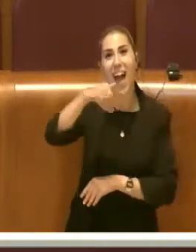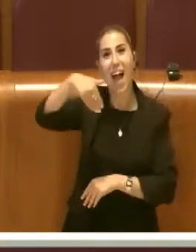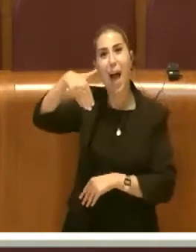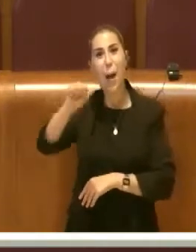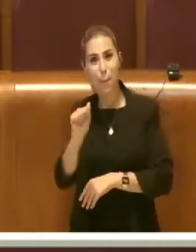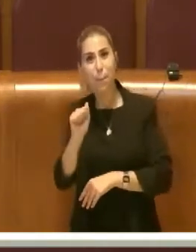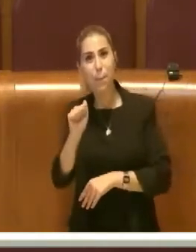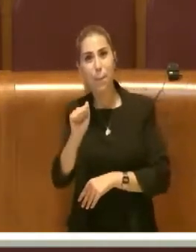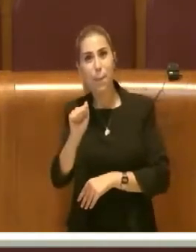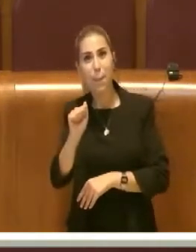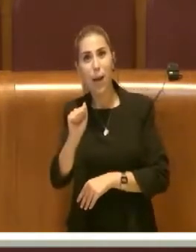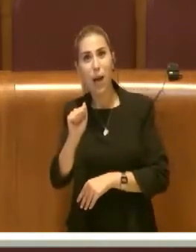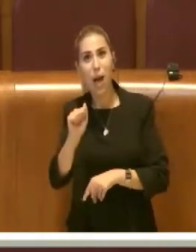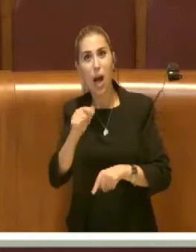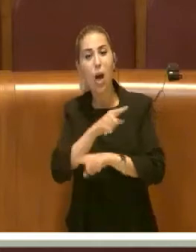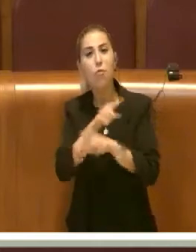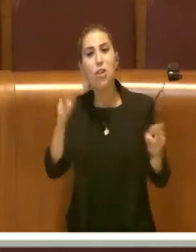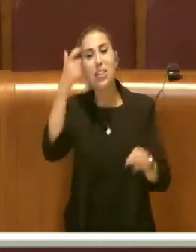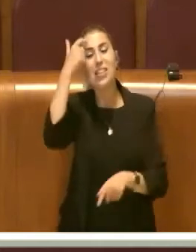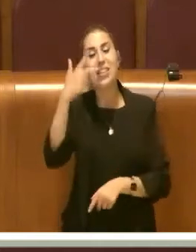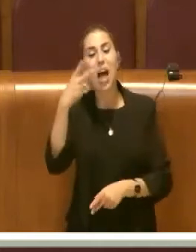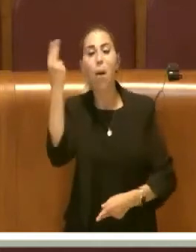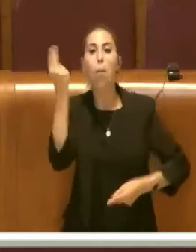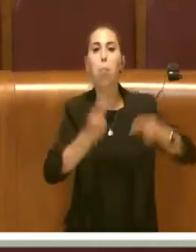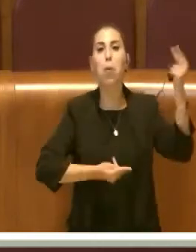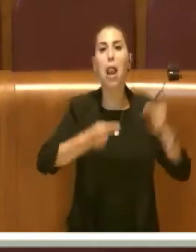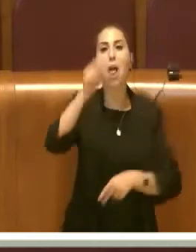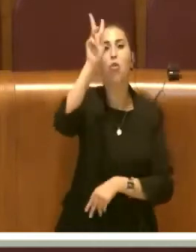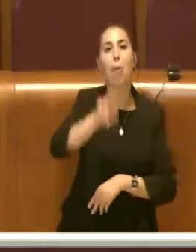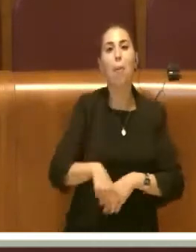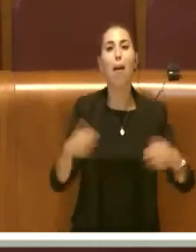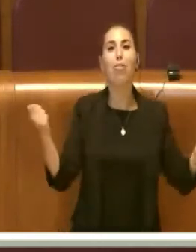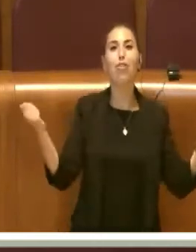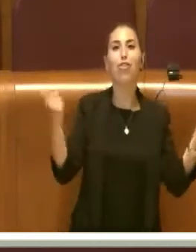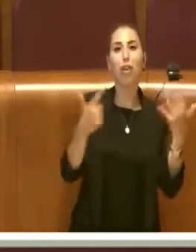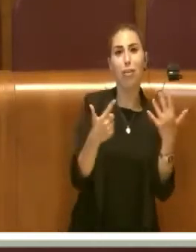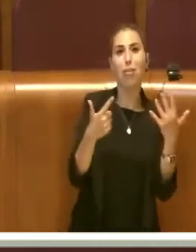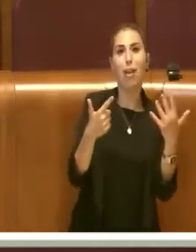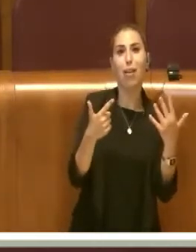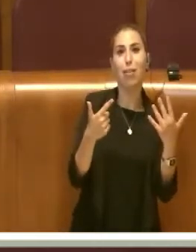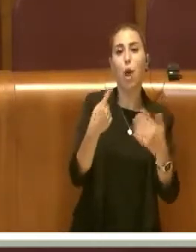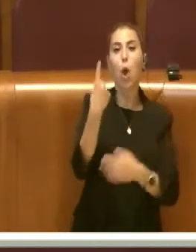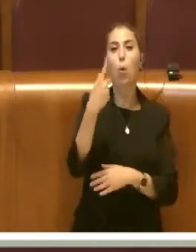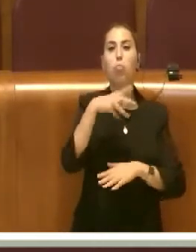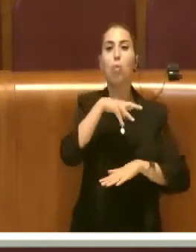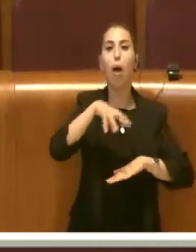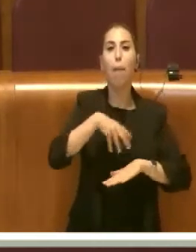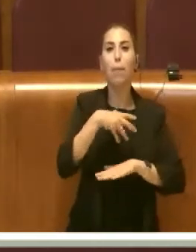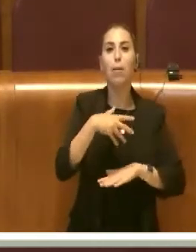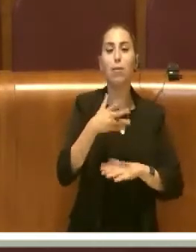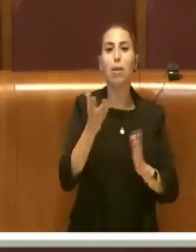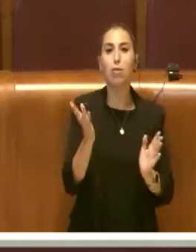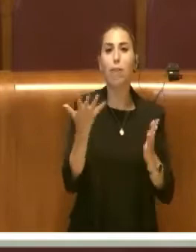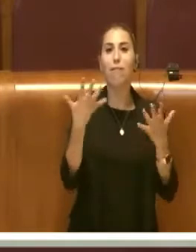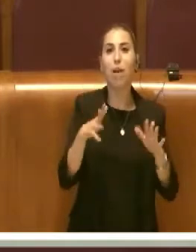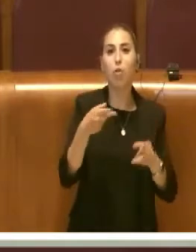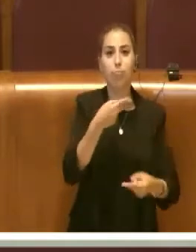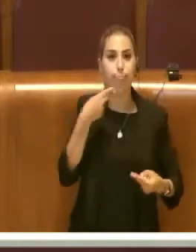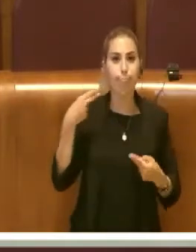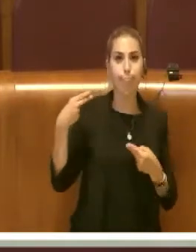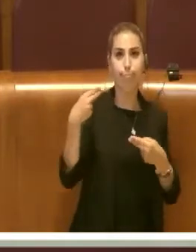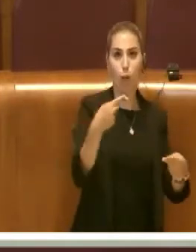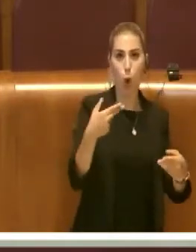Lo sappiamo tutti, c'è stato il bilancio 2017, un amministratore che abbiamo nominato noi,